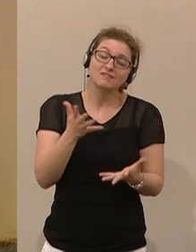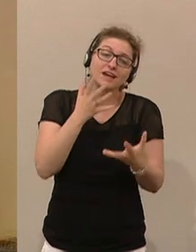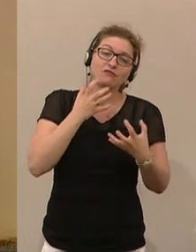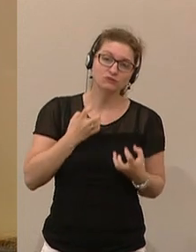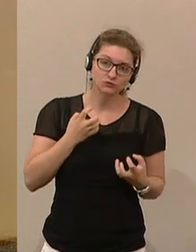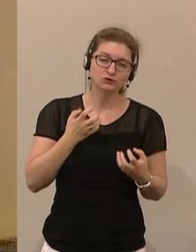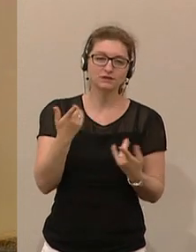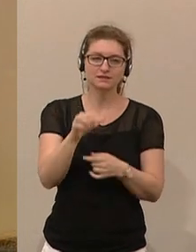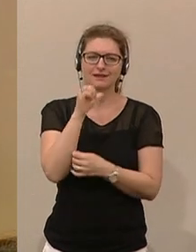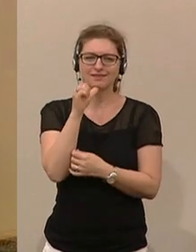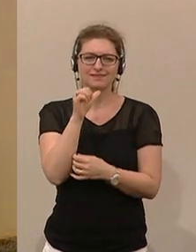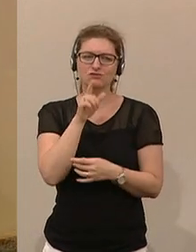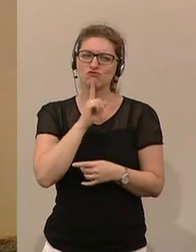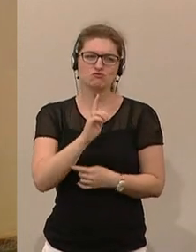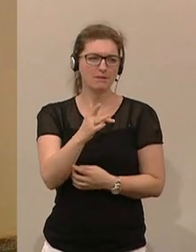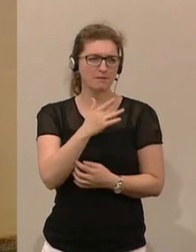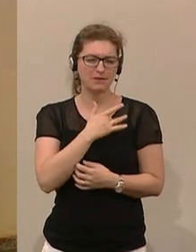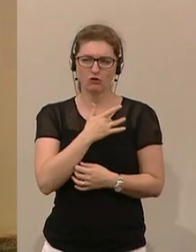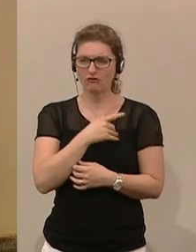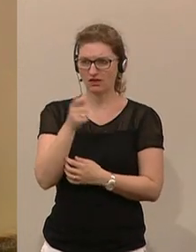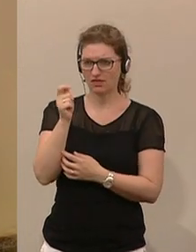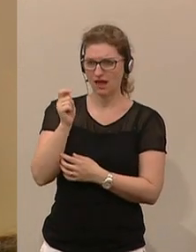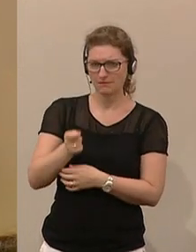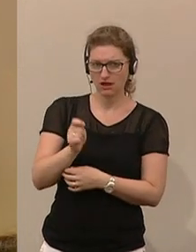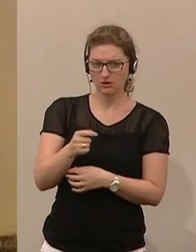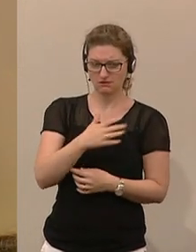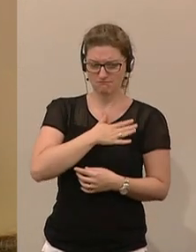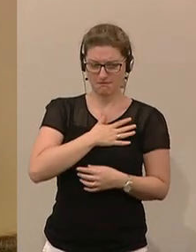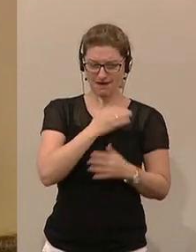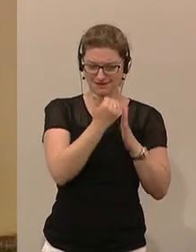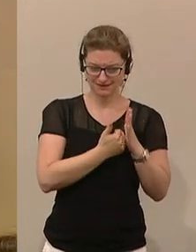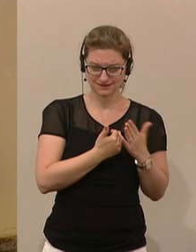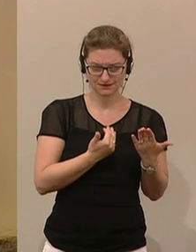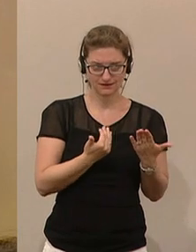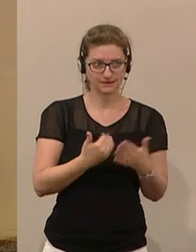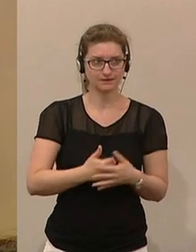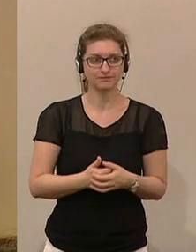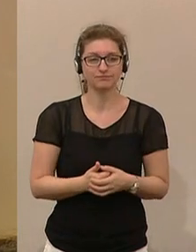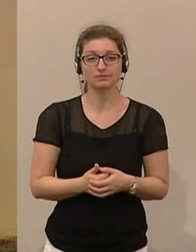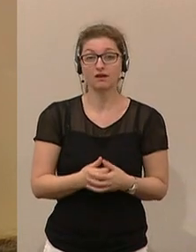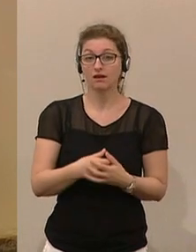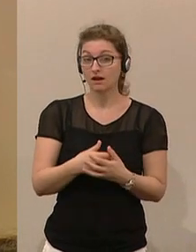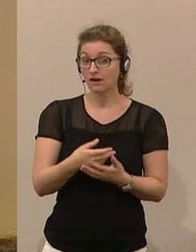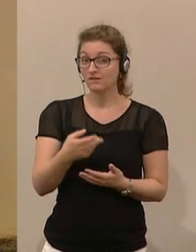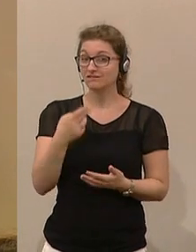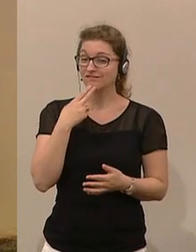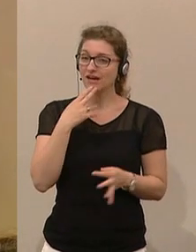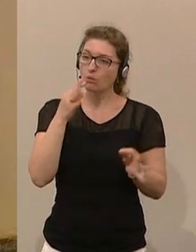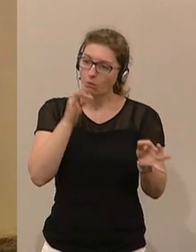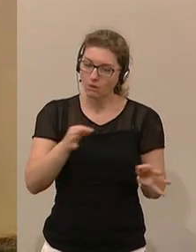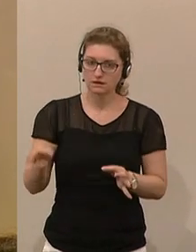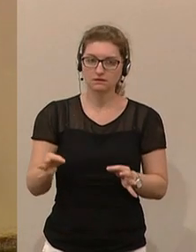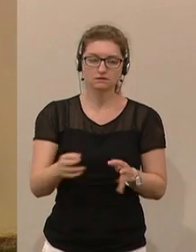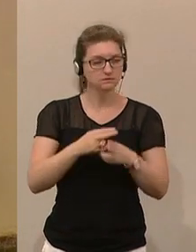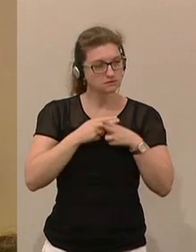und das betrifft jetzt nicht nur die Abgeordneten unserer Liste, wäre ein ordentliches, sauberes und